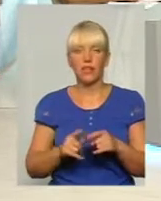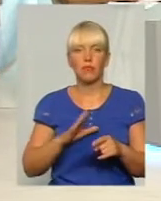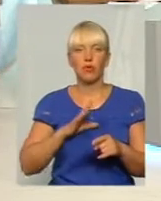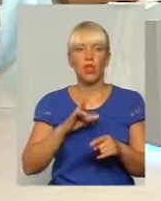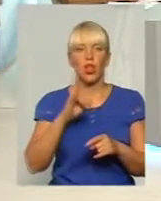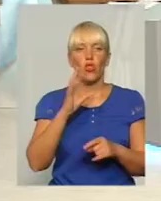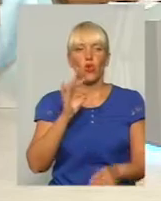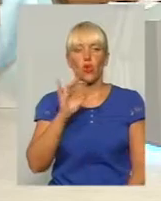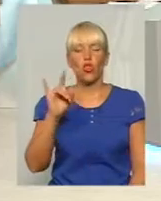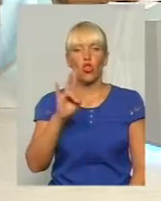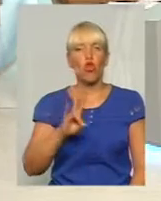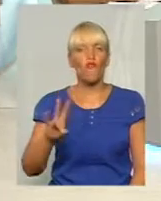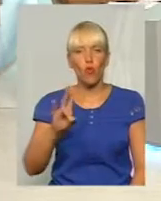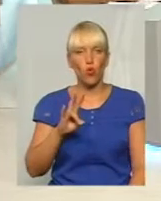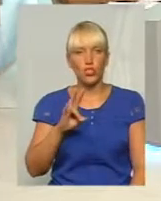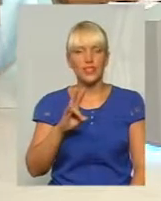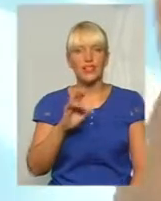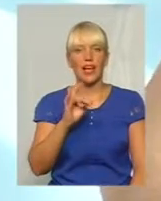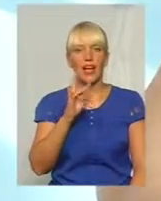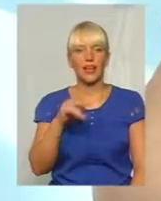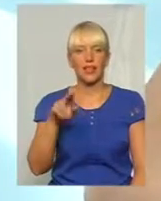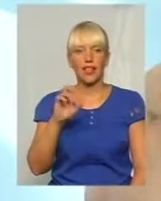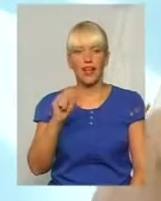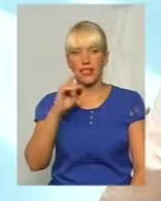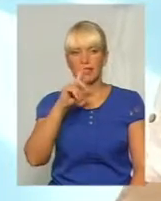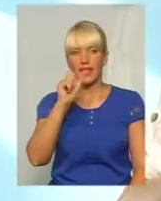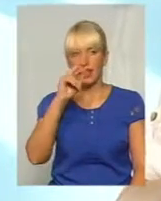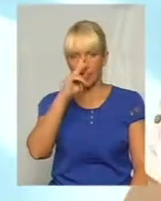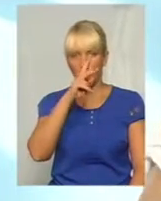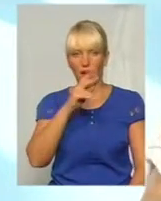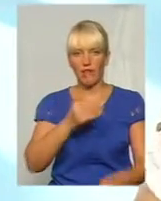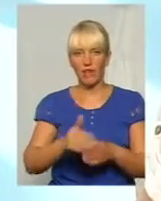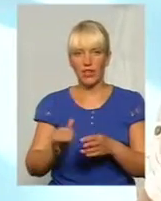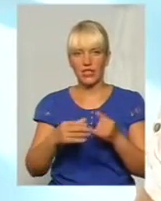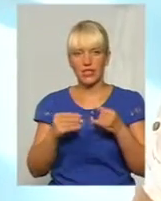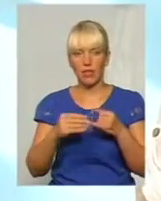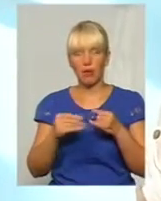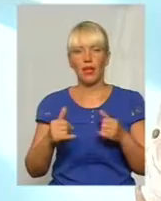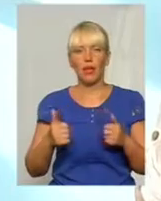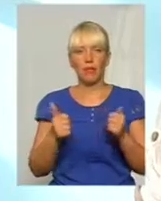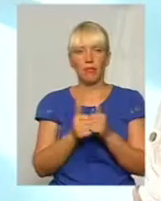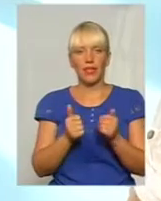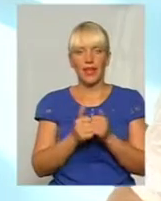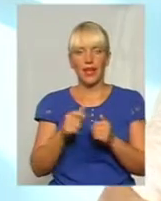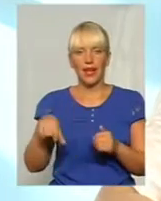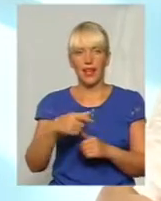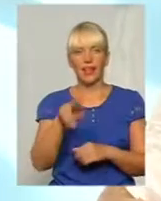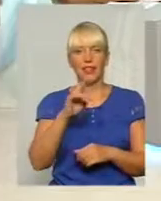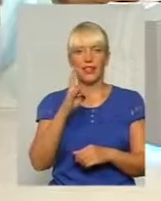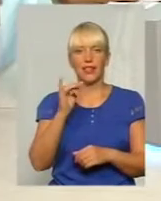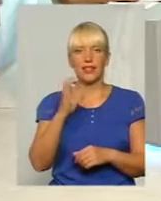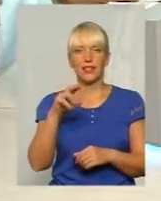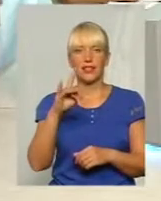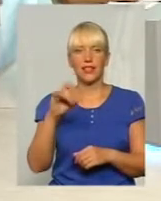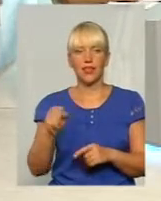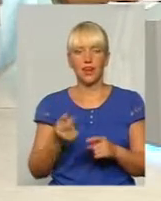Вожцької РДА, за неправильне виділення, незаконне виділення землі біля Дністра, на дуже великій